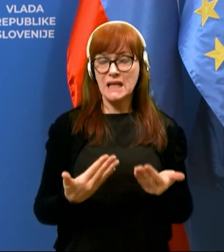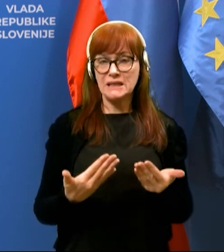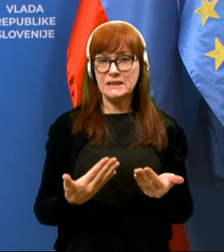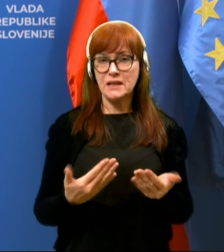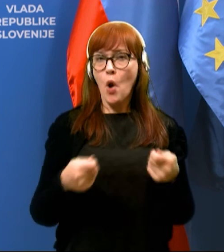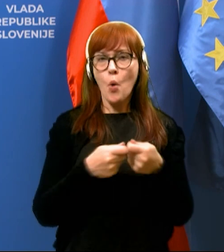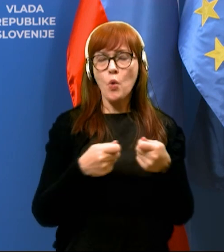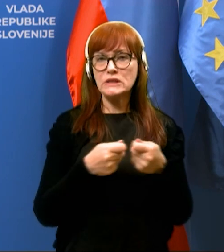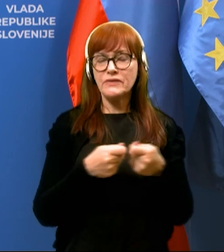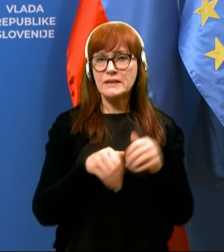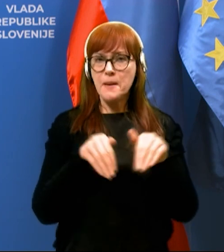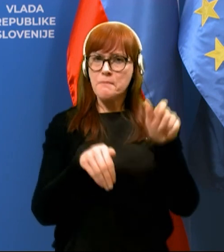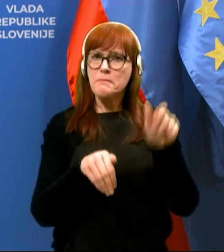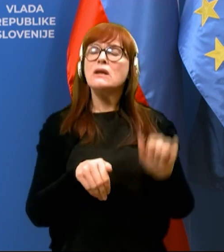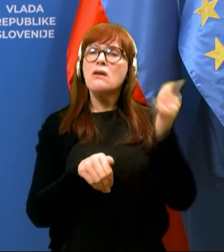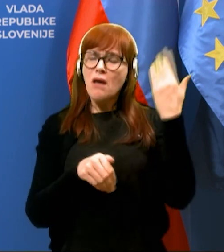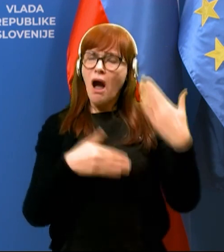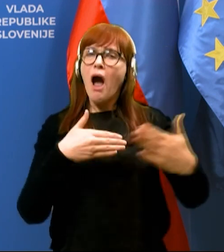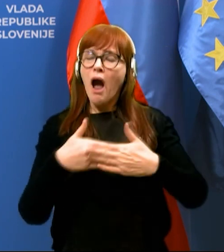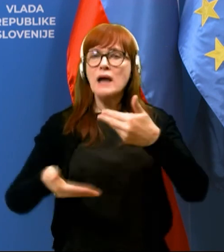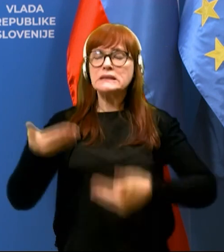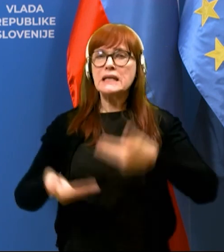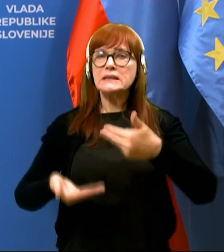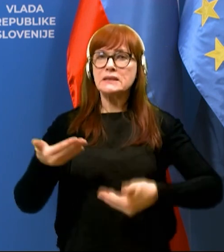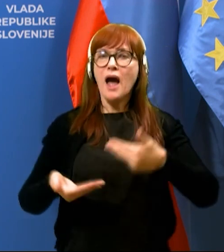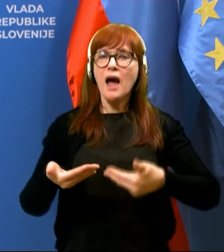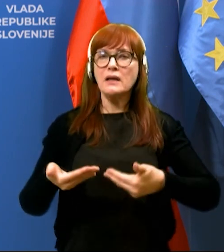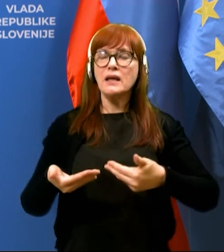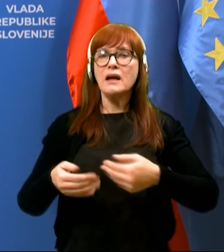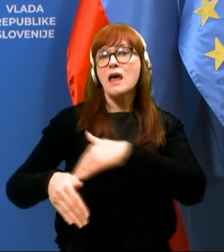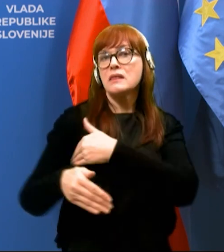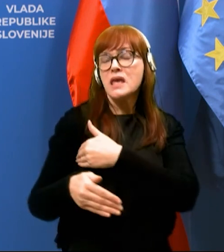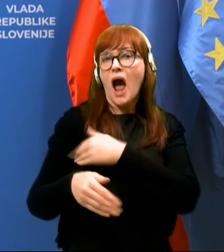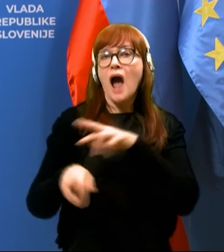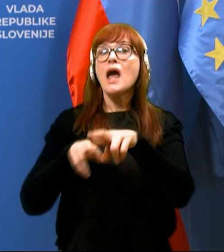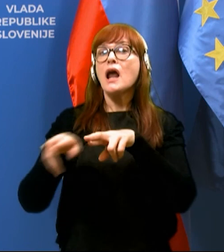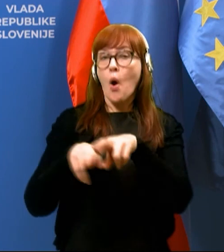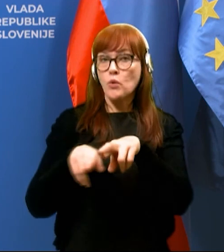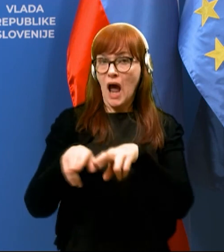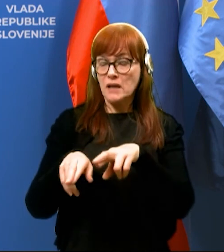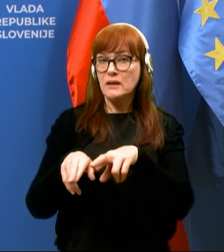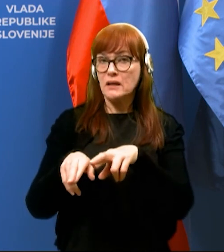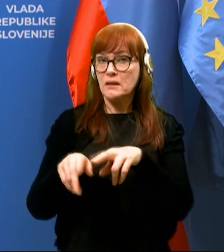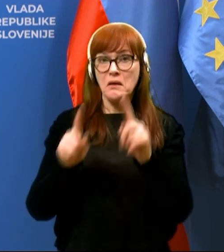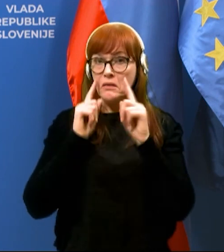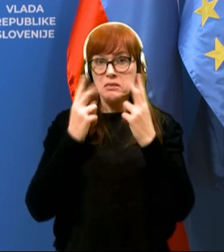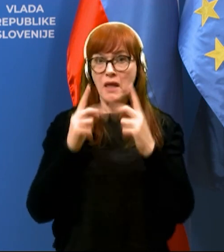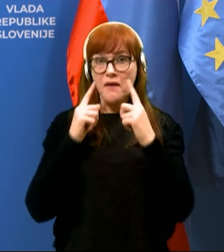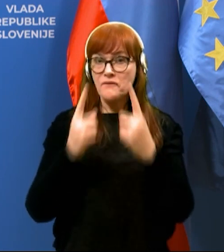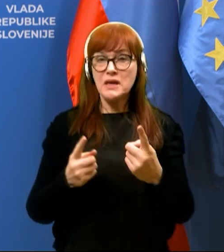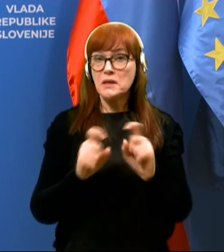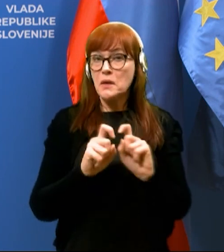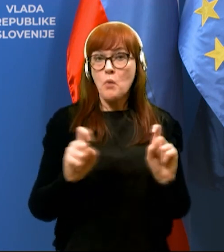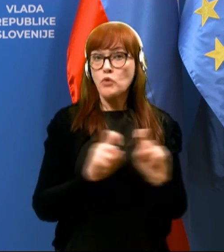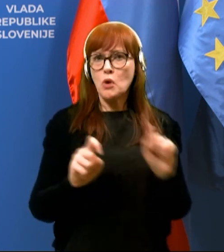torej ministrica je bila prisotna na sestanko z dejaki in z ravnatelji, tako da ne vidim razloga, da bi